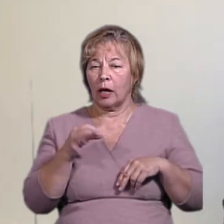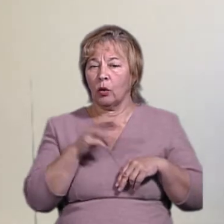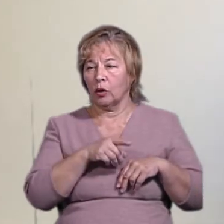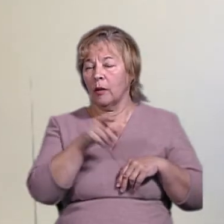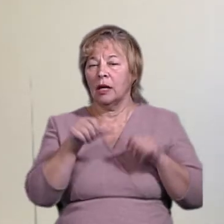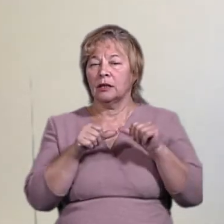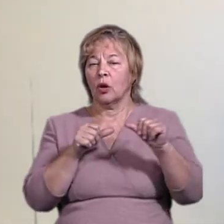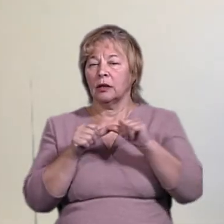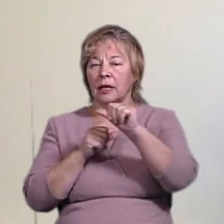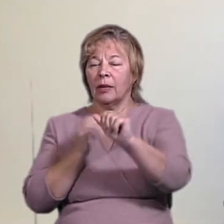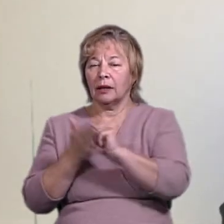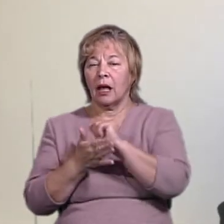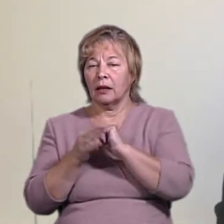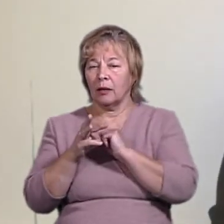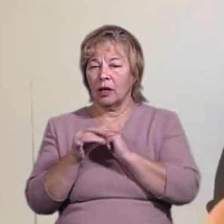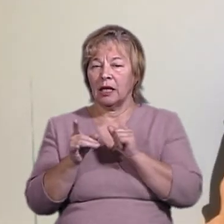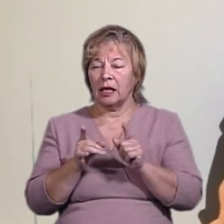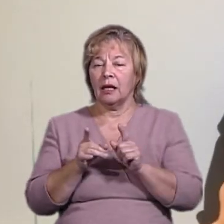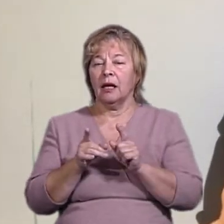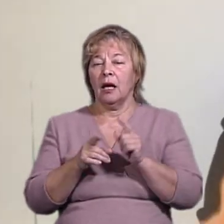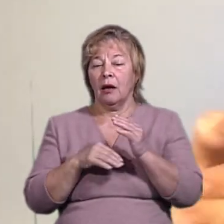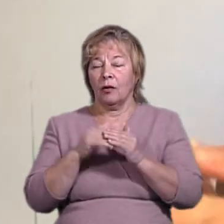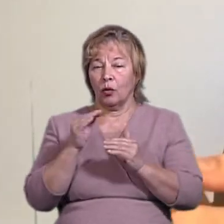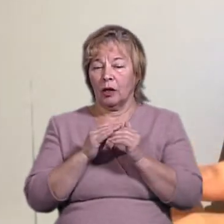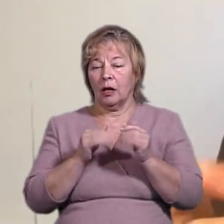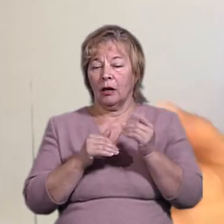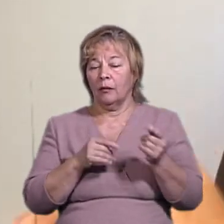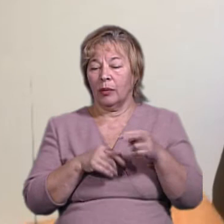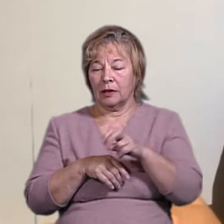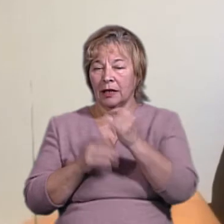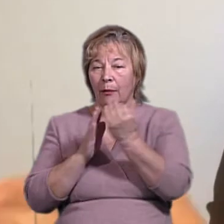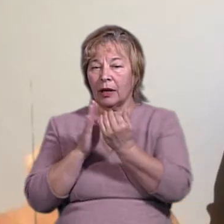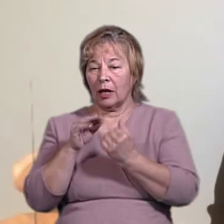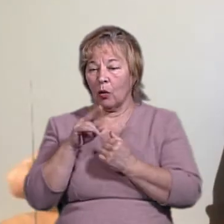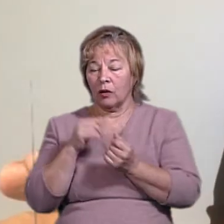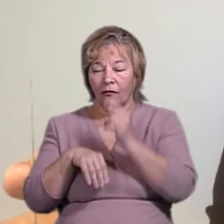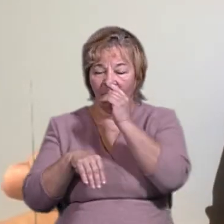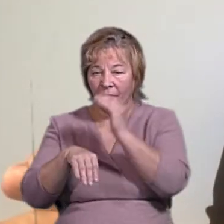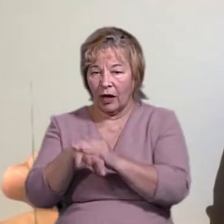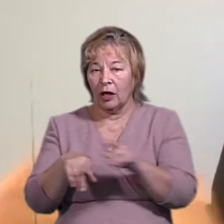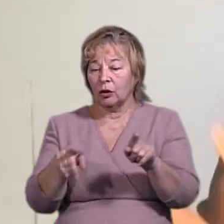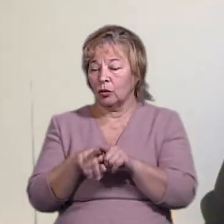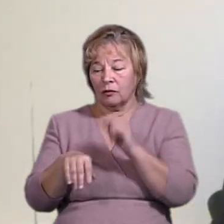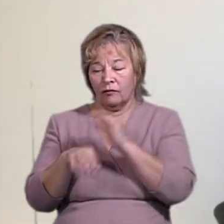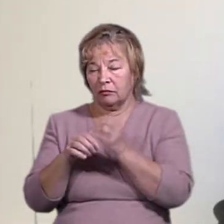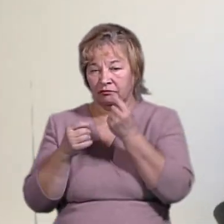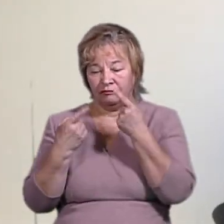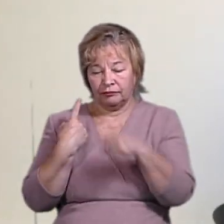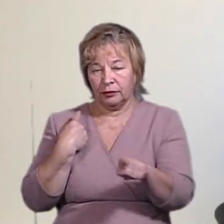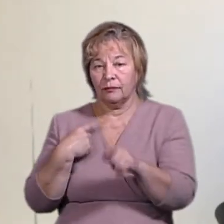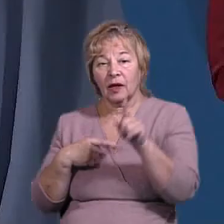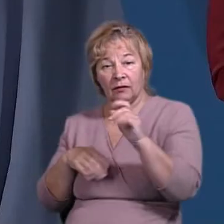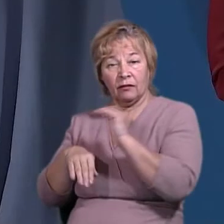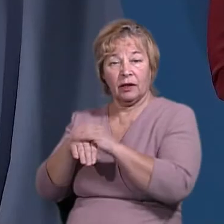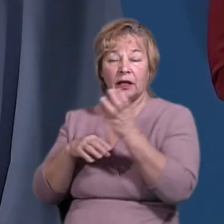окремими даними і дійшли руки до тих районів, де протоколи виявили теж розбіжності. Тобто ви виявили